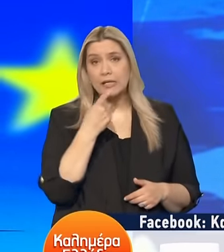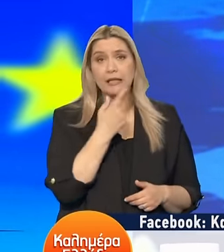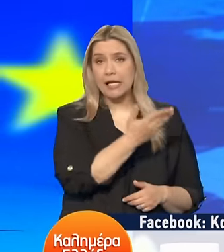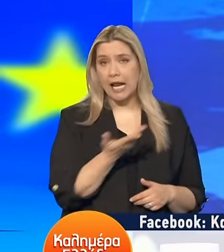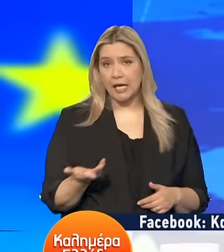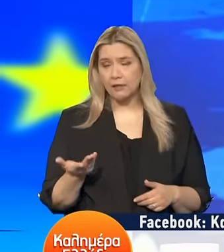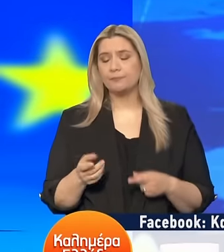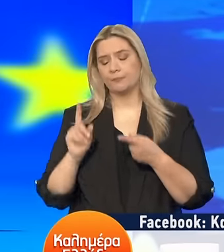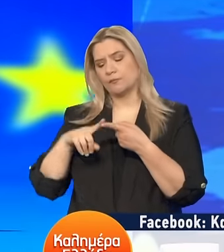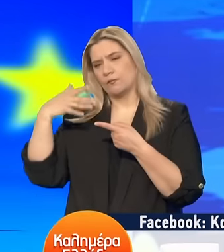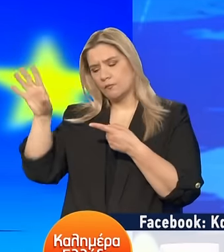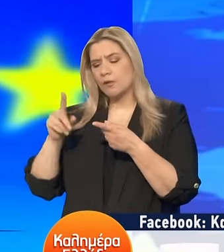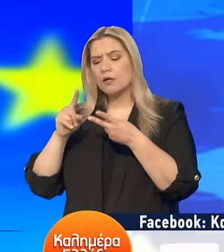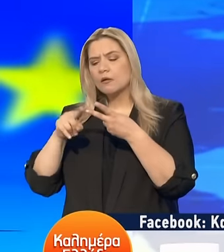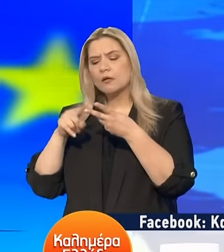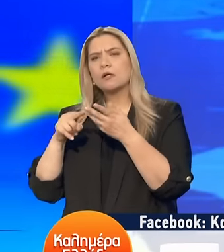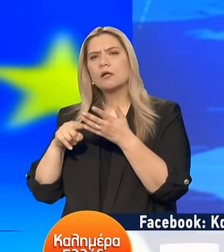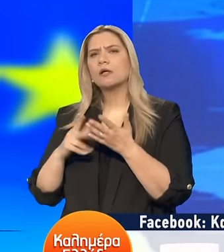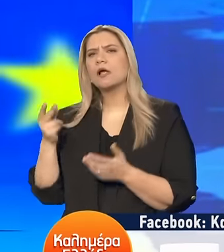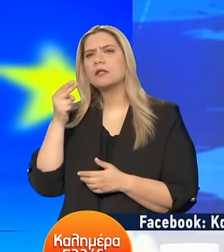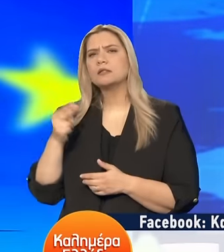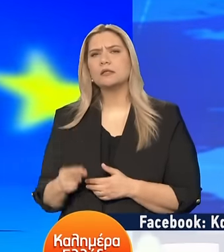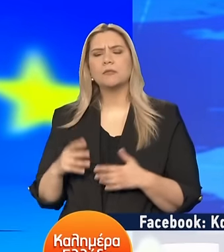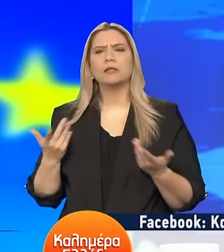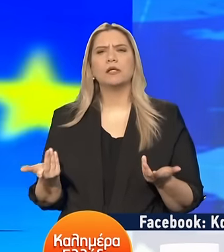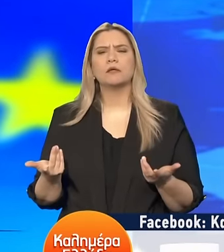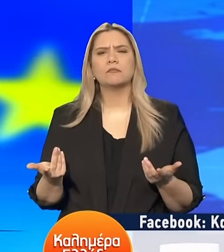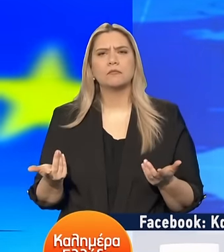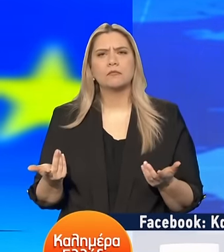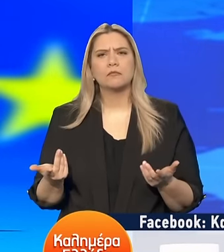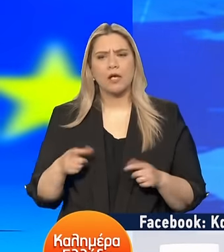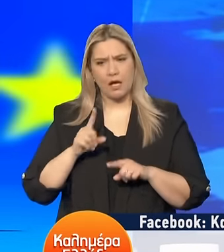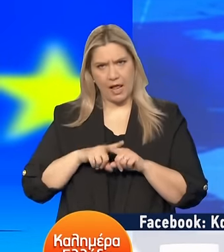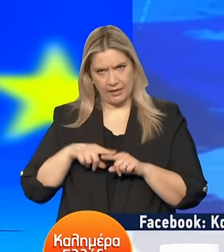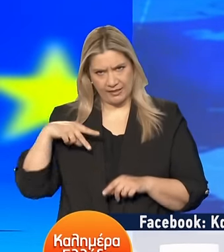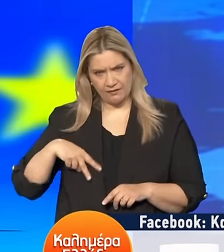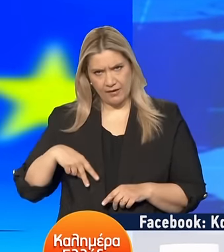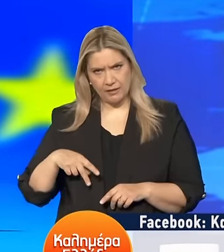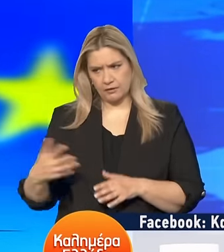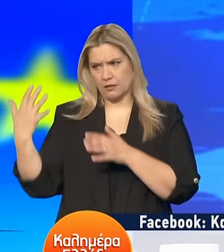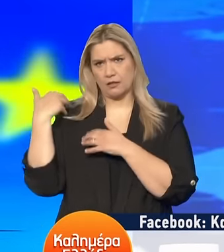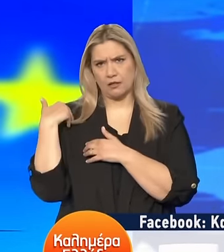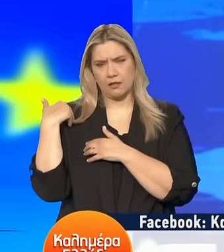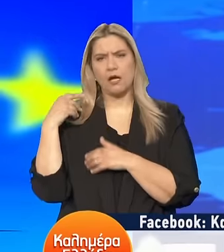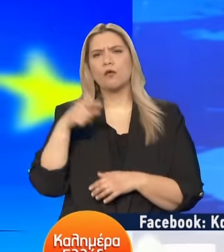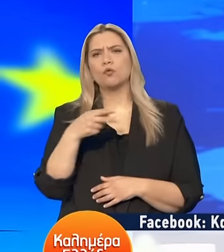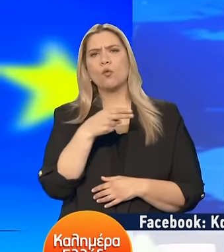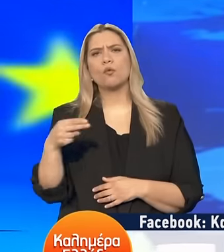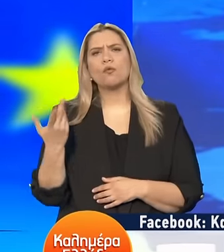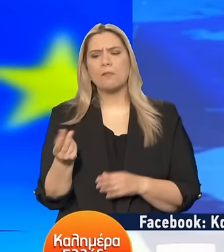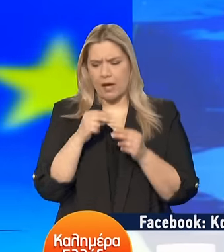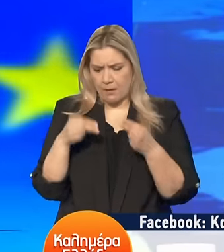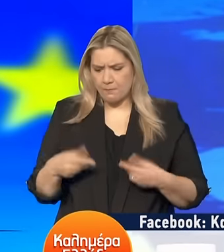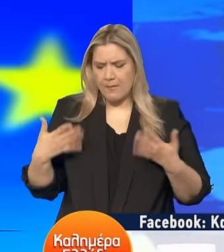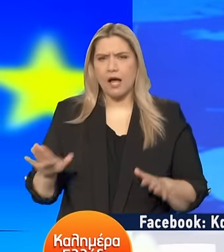ζητήματα Δεν είναι ζητήματα Τα οποία θα συζητήσει καμία ελληνική κυβέρνηση Διότι είναι ζητήματα Τα οποία έχουν λυθεί